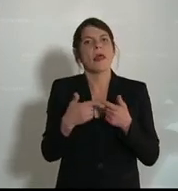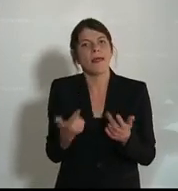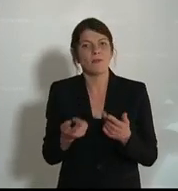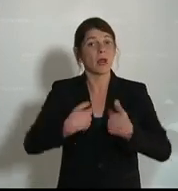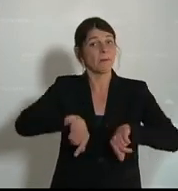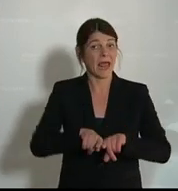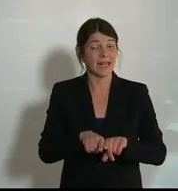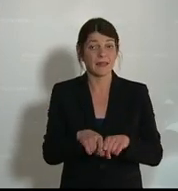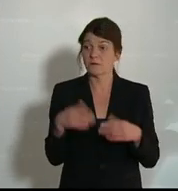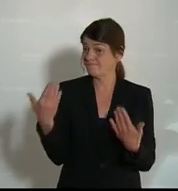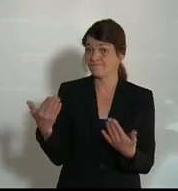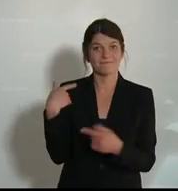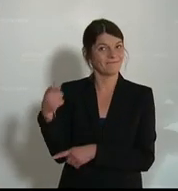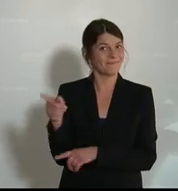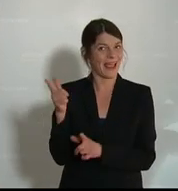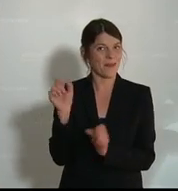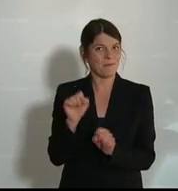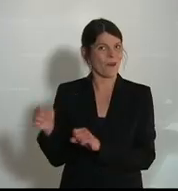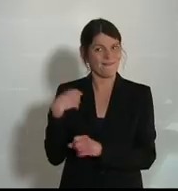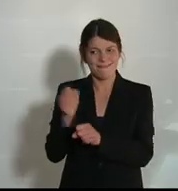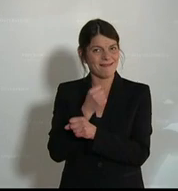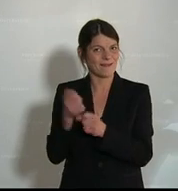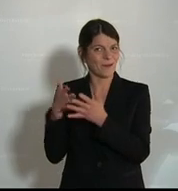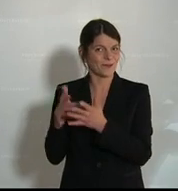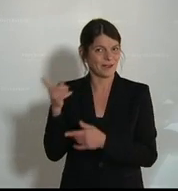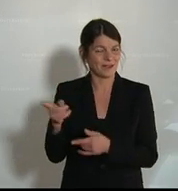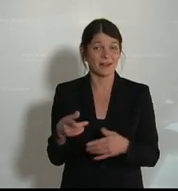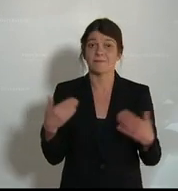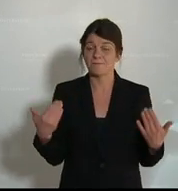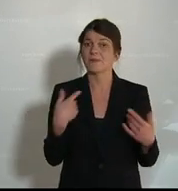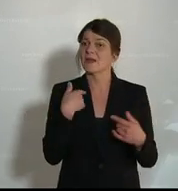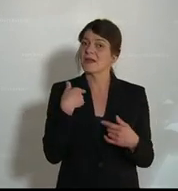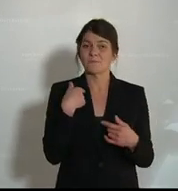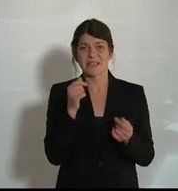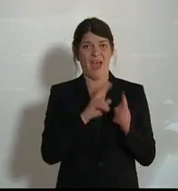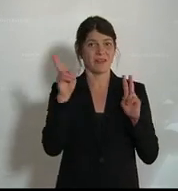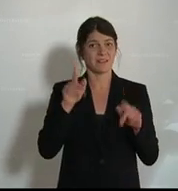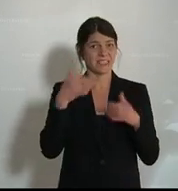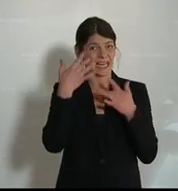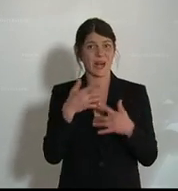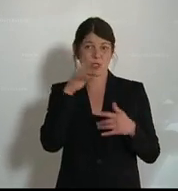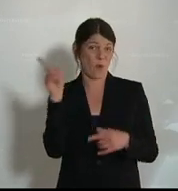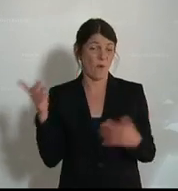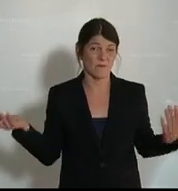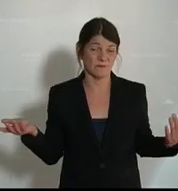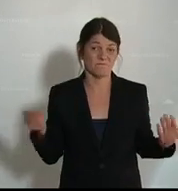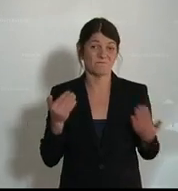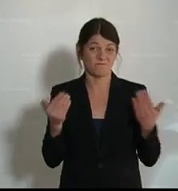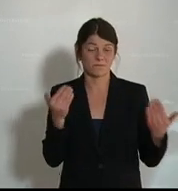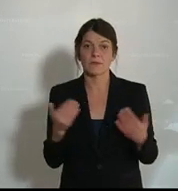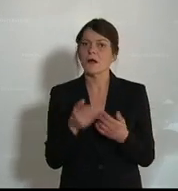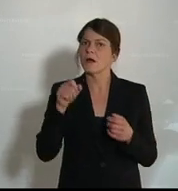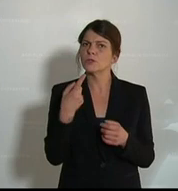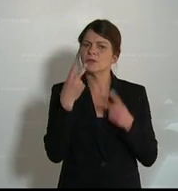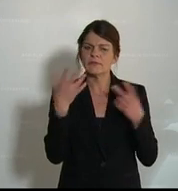Gemeinden sind, keine Möglichkeit der Kontrolle haben. Wir unterscheiden uns da ein wenig vom Rechnungshof. Es geht hier vor